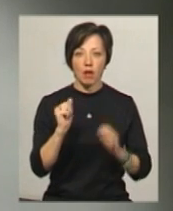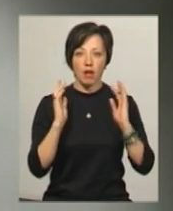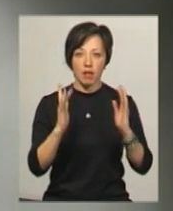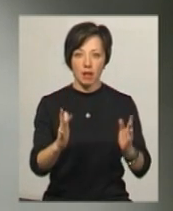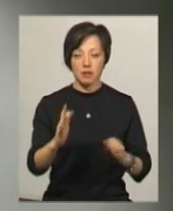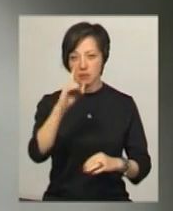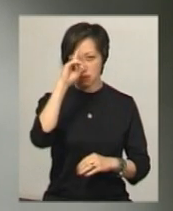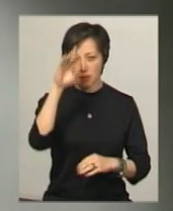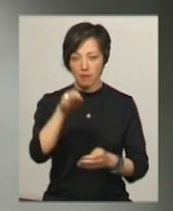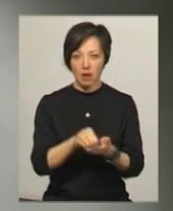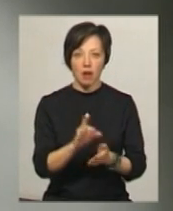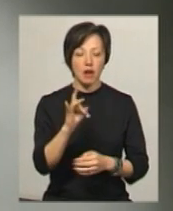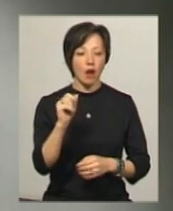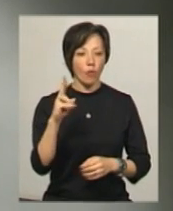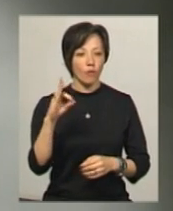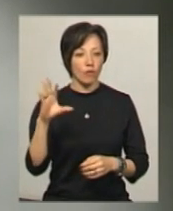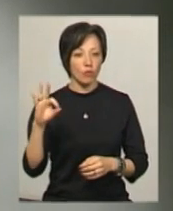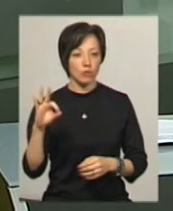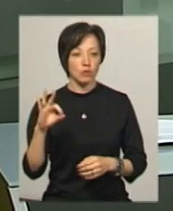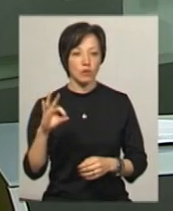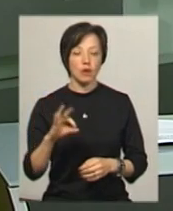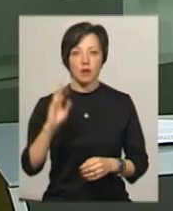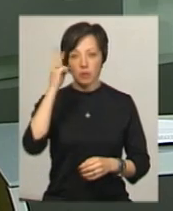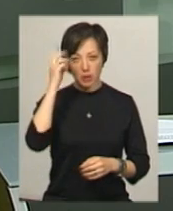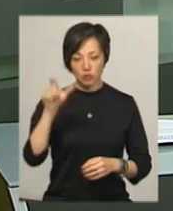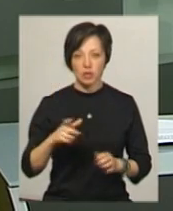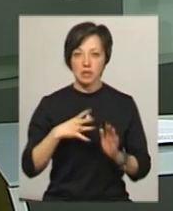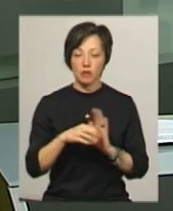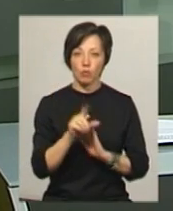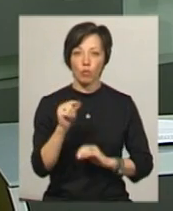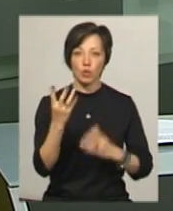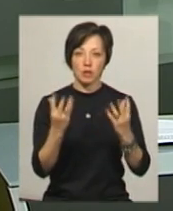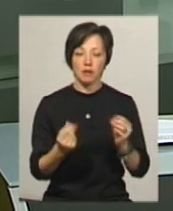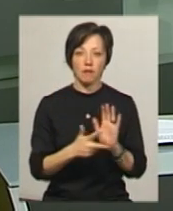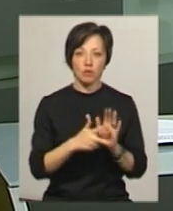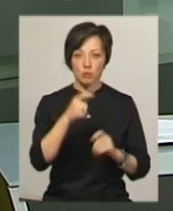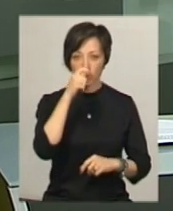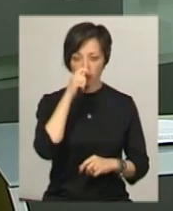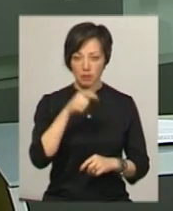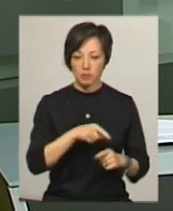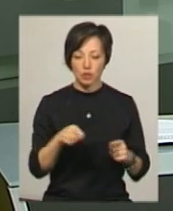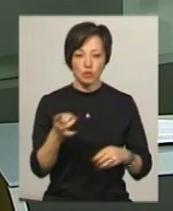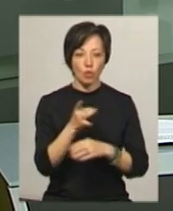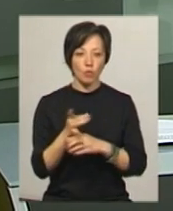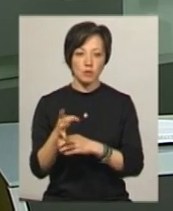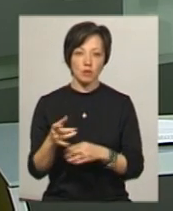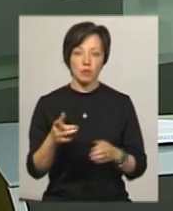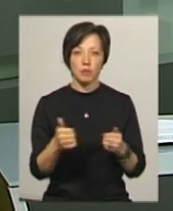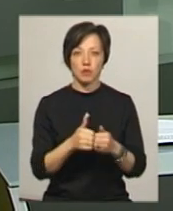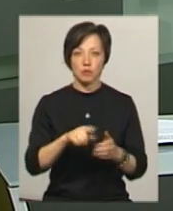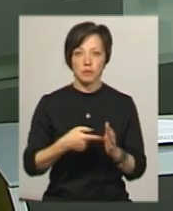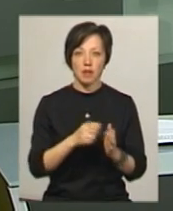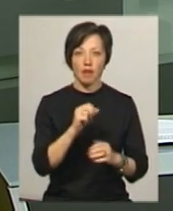Слави кладовище у мікрорайоні Ракове Нагадаю, хмельничанин загинув у понеділок, 8 квітня, під час обстрілу поблизу міста